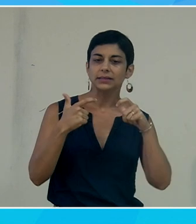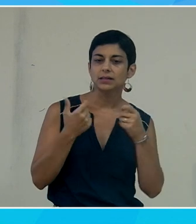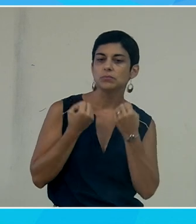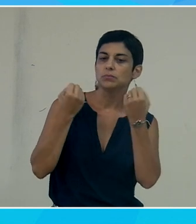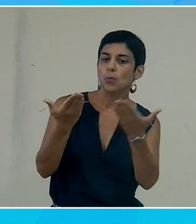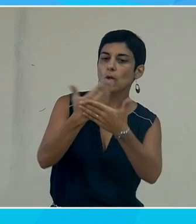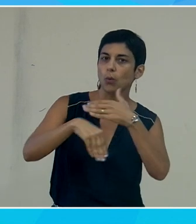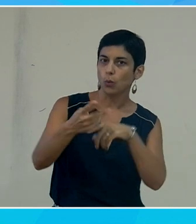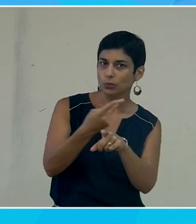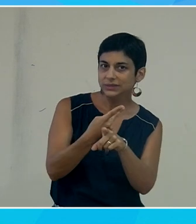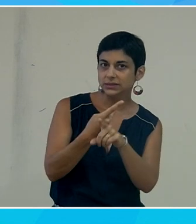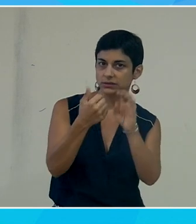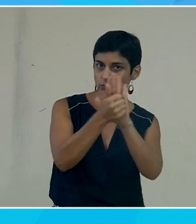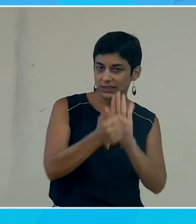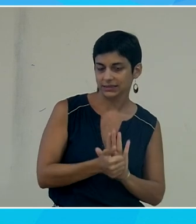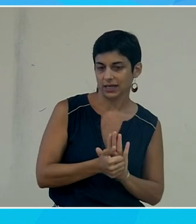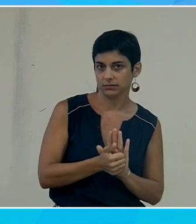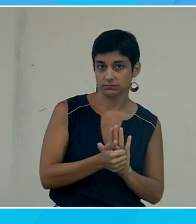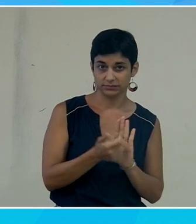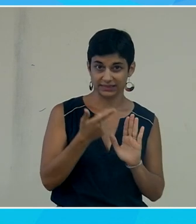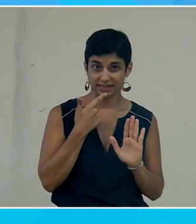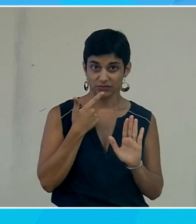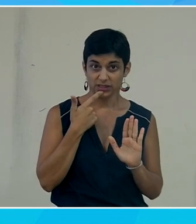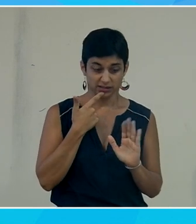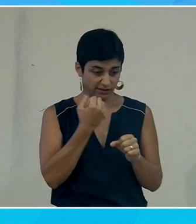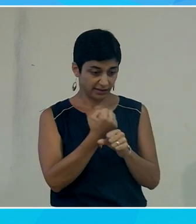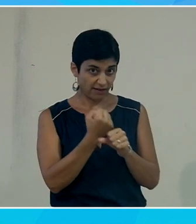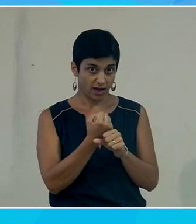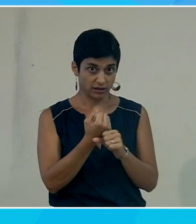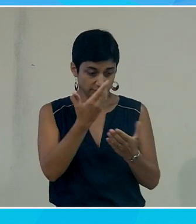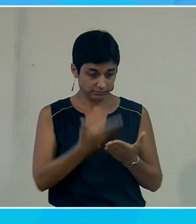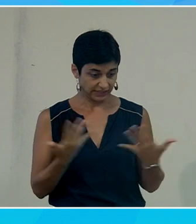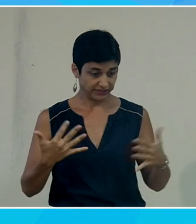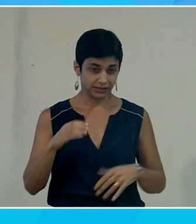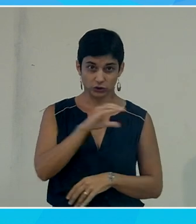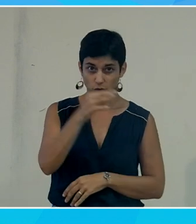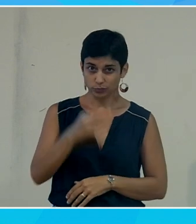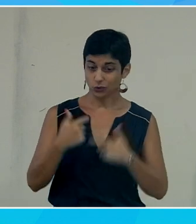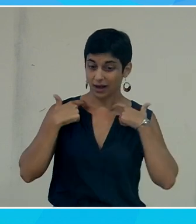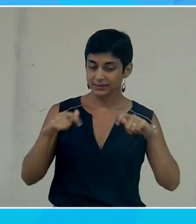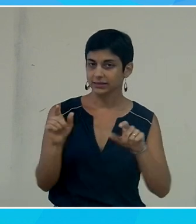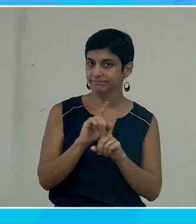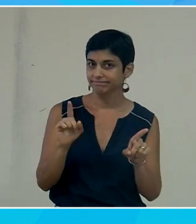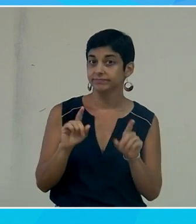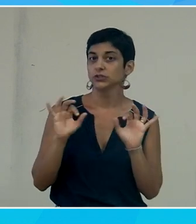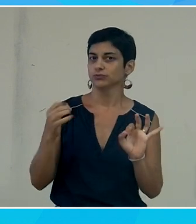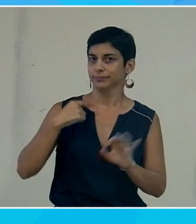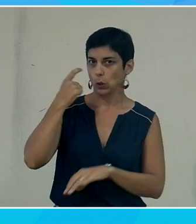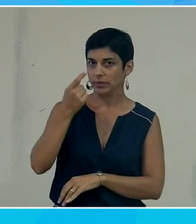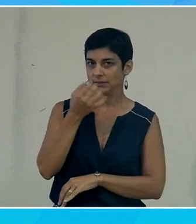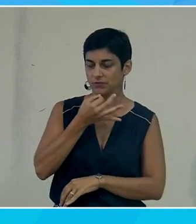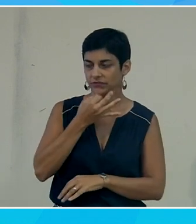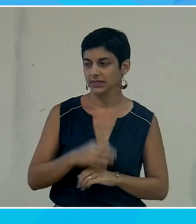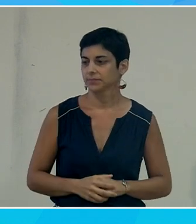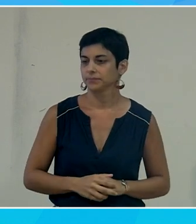dans les outils, ce n pas pour ça que 100% de ce qui a été fait était accessible. Alors, un point complémentaire, d'ailleurs, par rapport à ça, c'est que